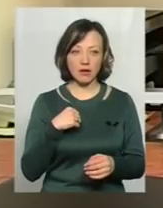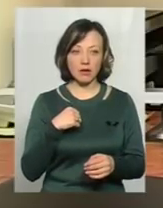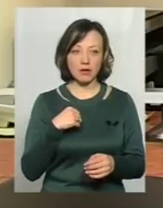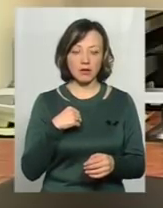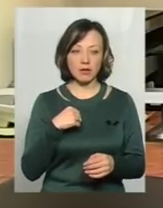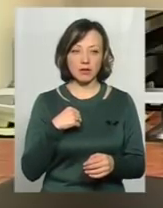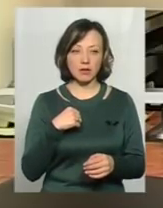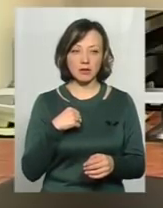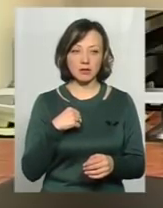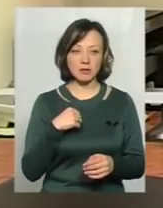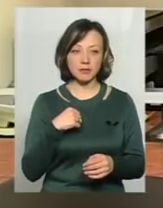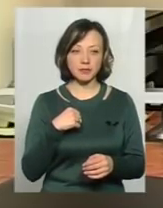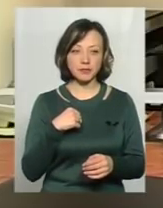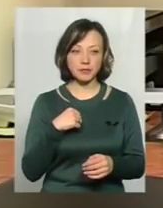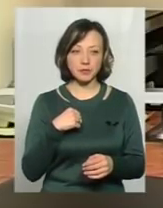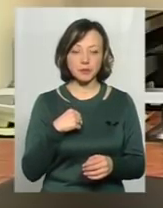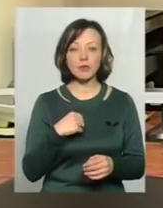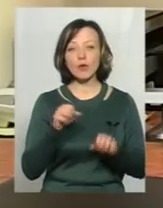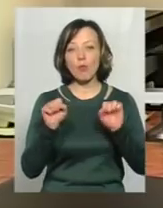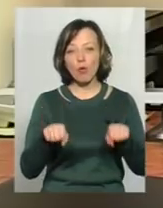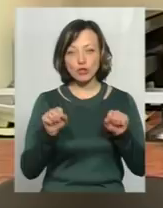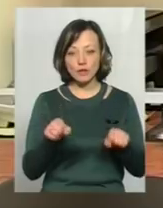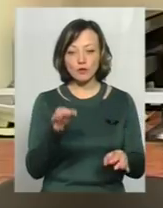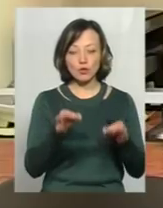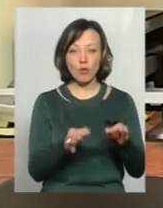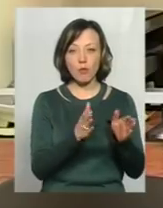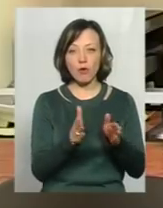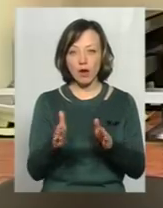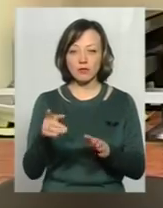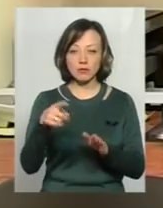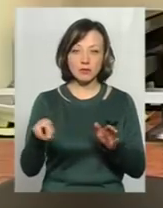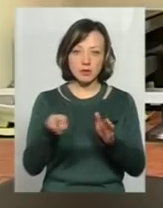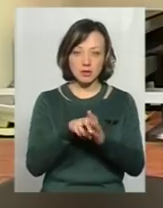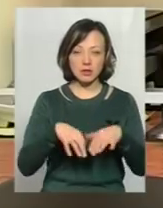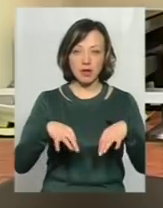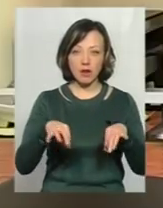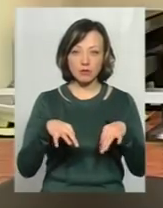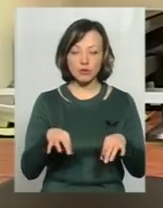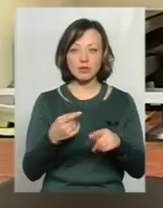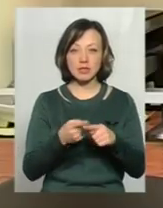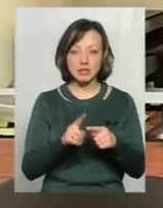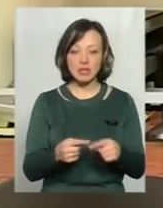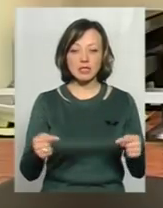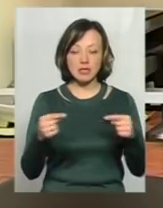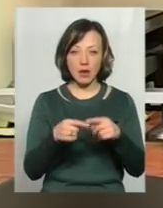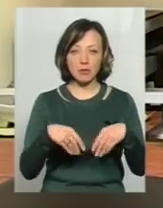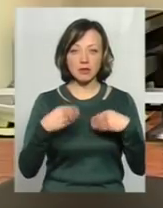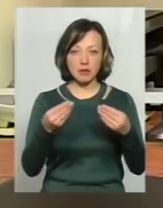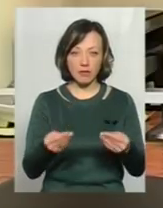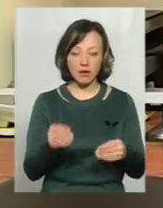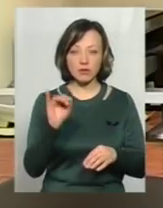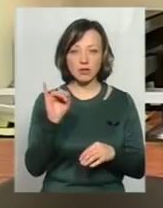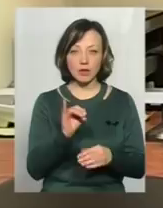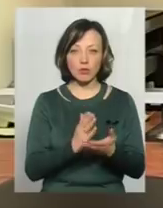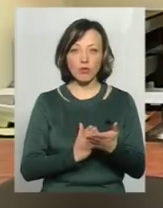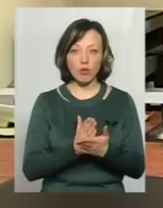судовому порядку, про те, що вона знаходилася в тому транспортному засобі, що все саме їм надавалося, і